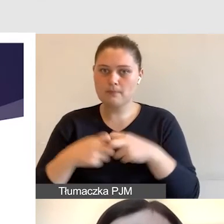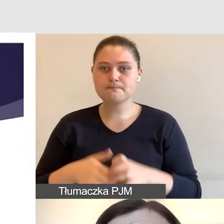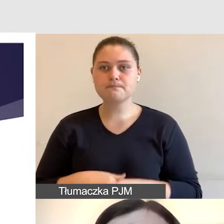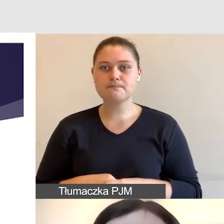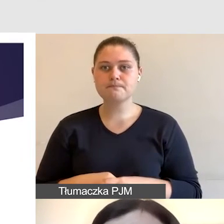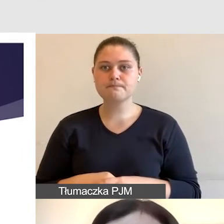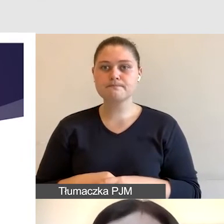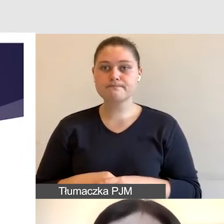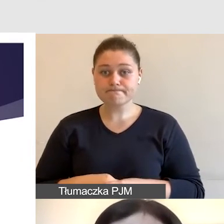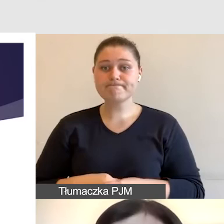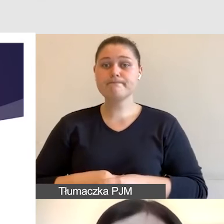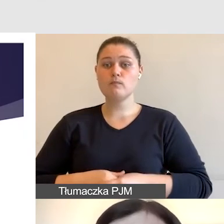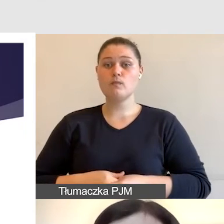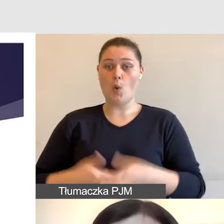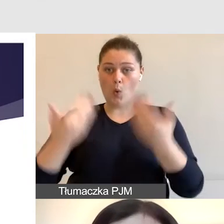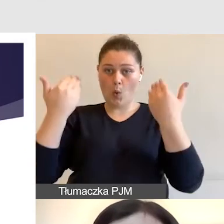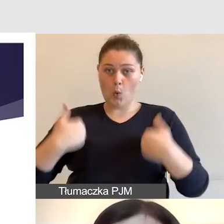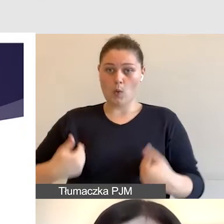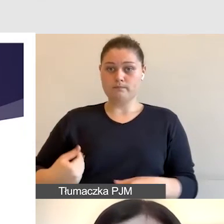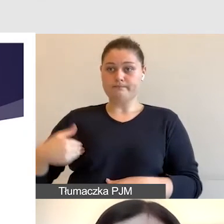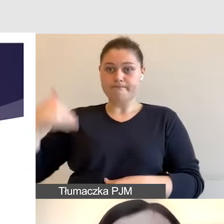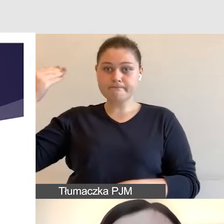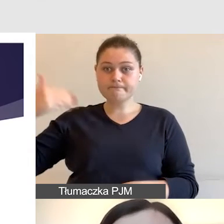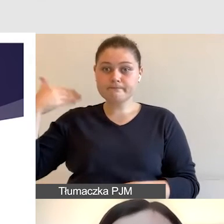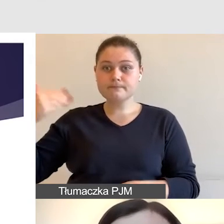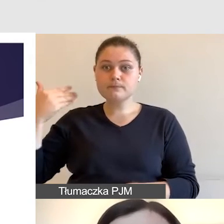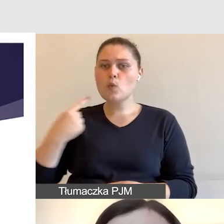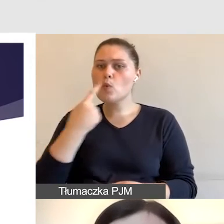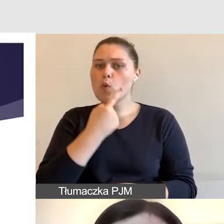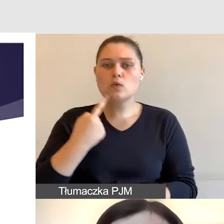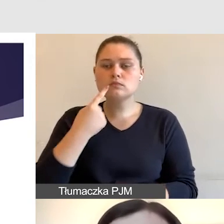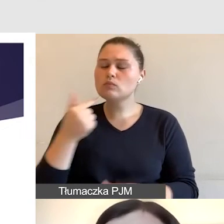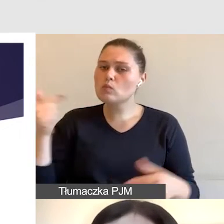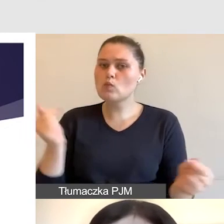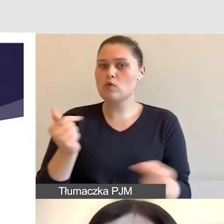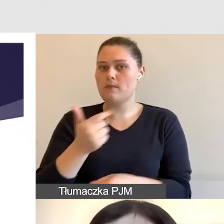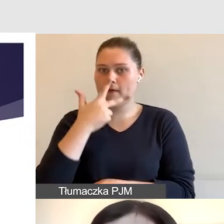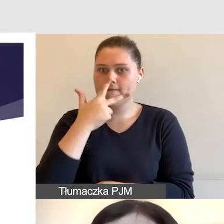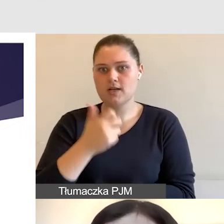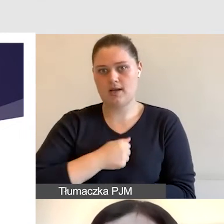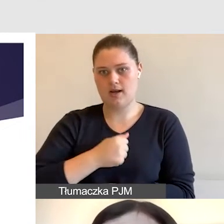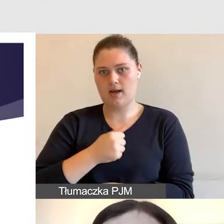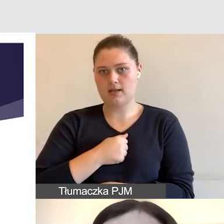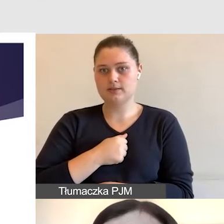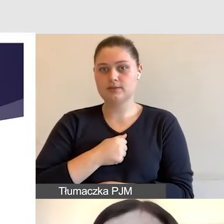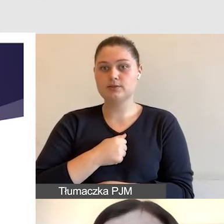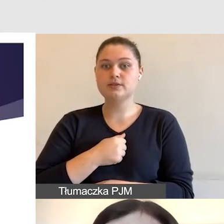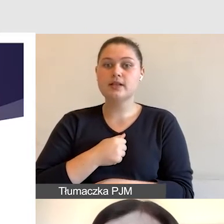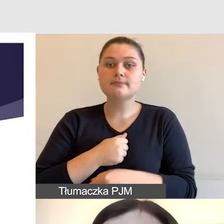Panelista zawsze powinien mieć dobrze widoczne usta. Bliżej środka kadru